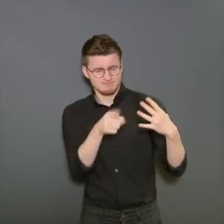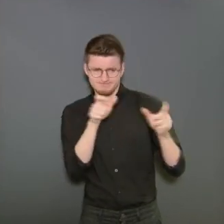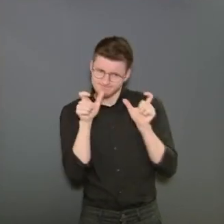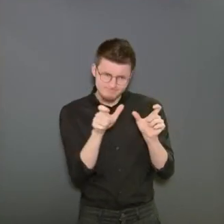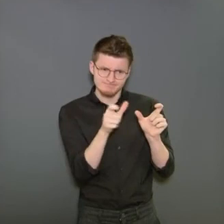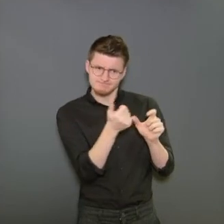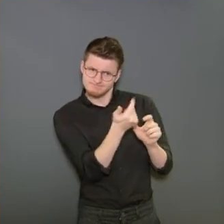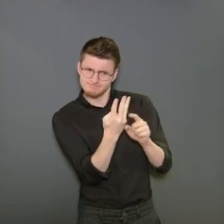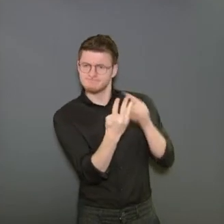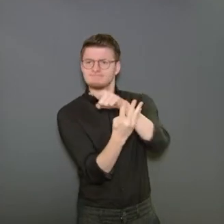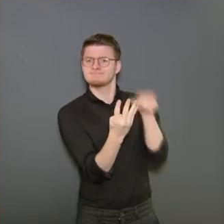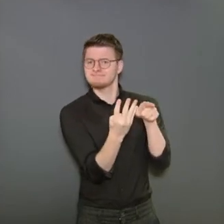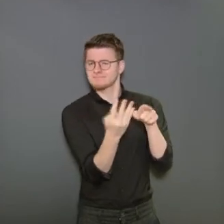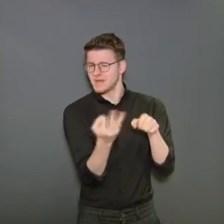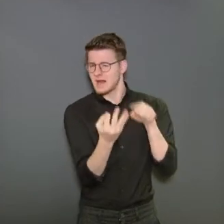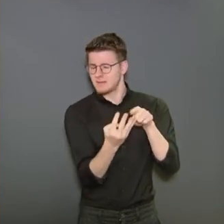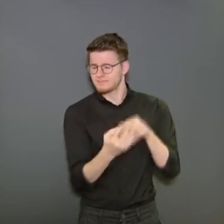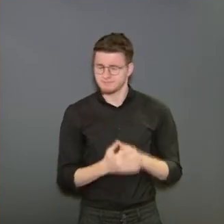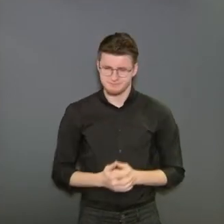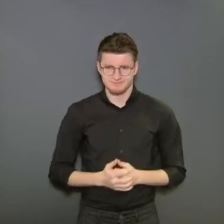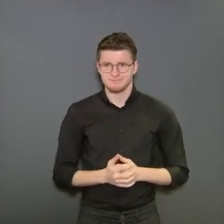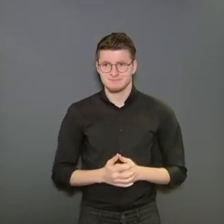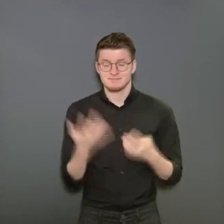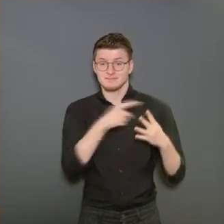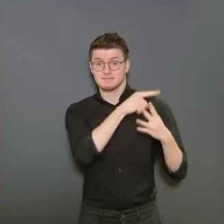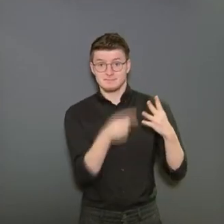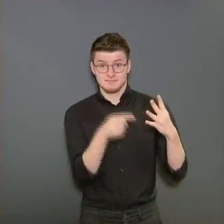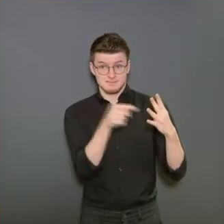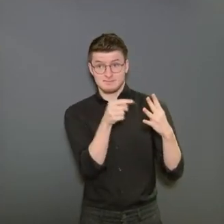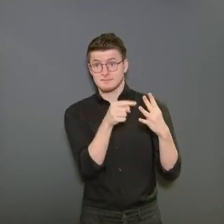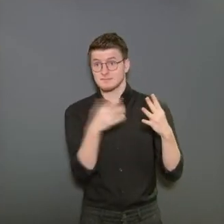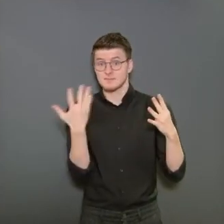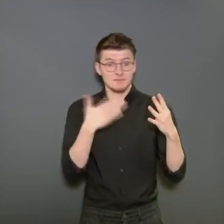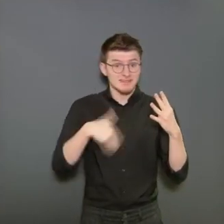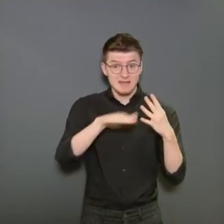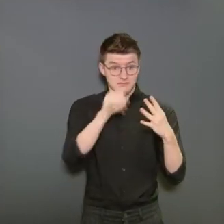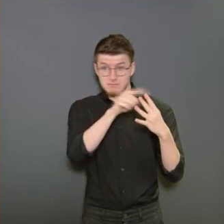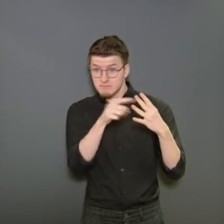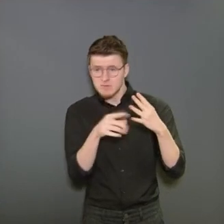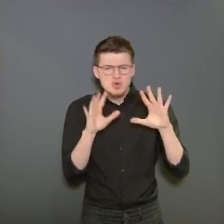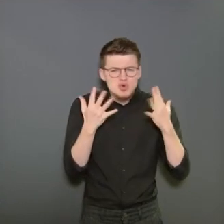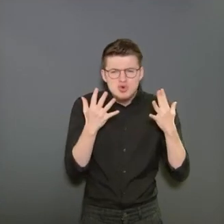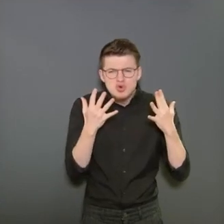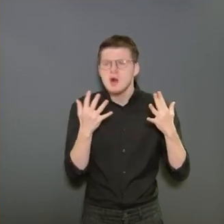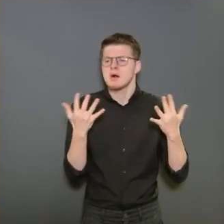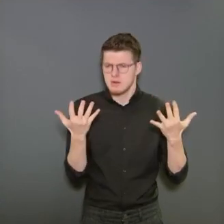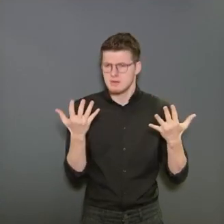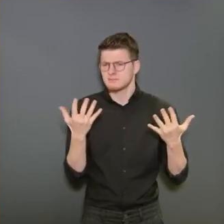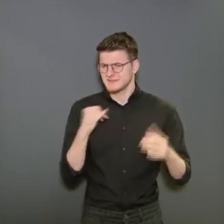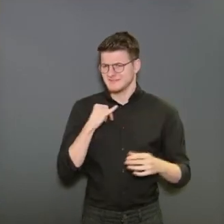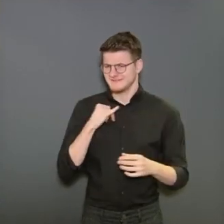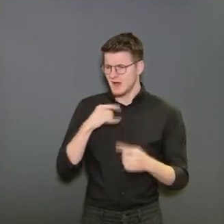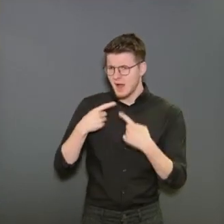nos priorités. Et nous ne pourrons faire cela avec succès que